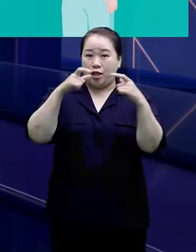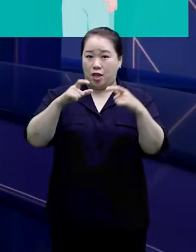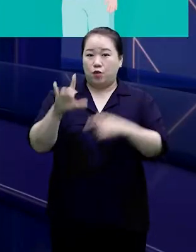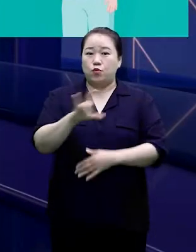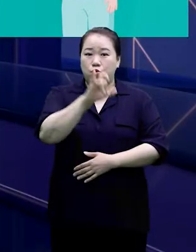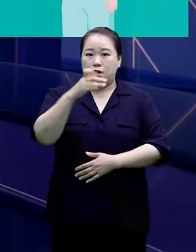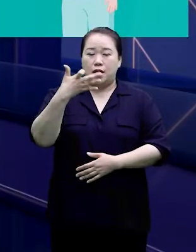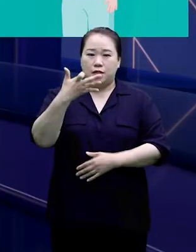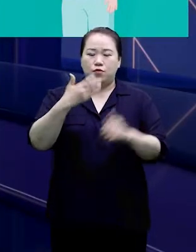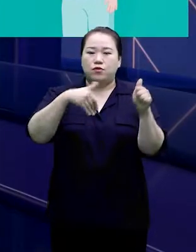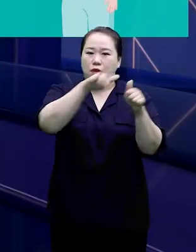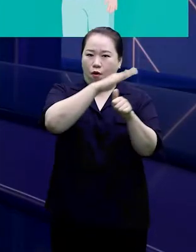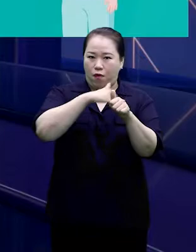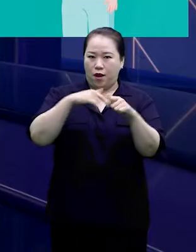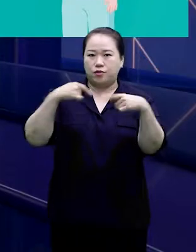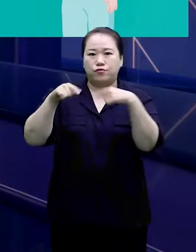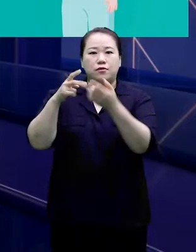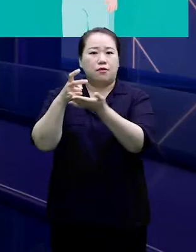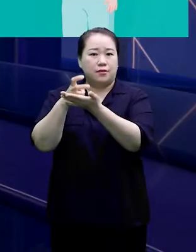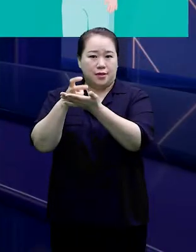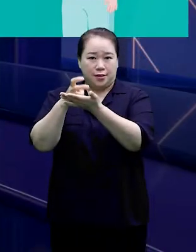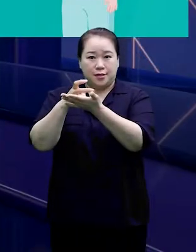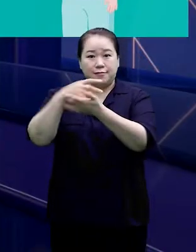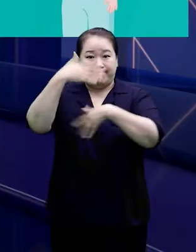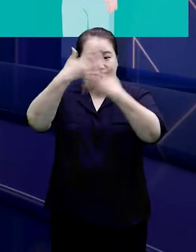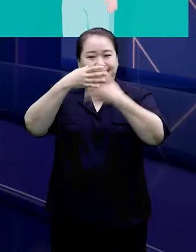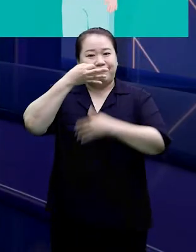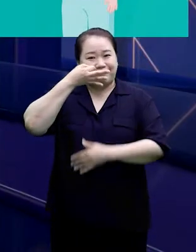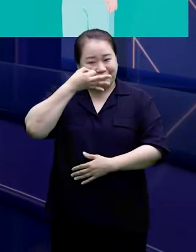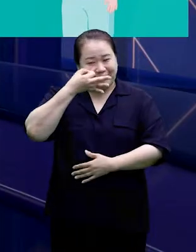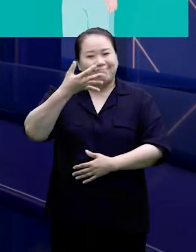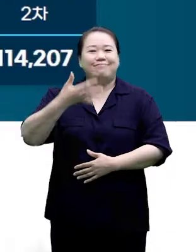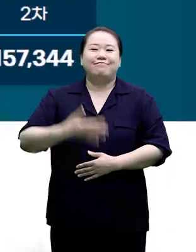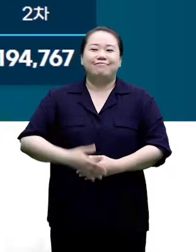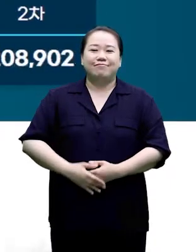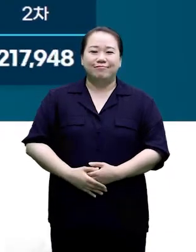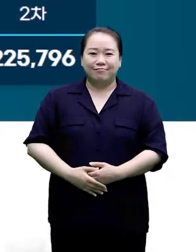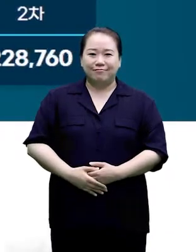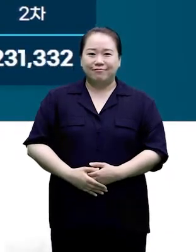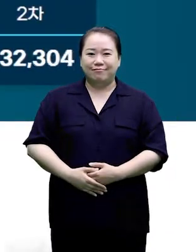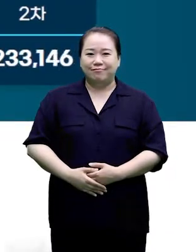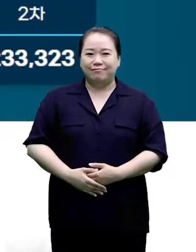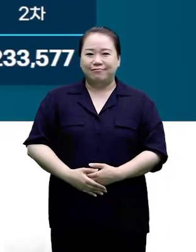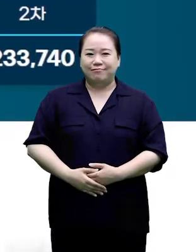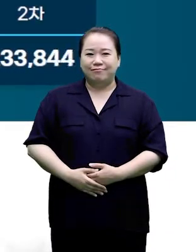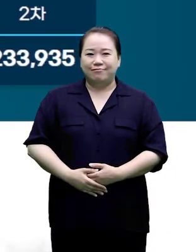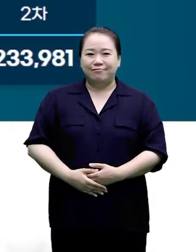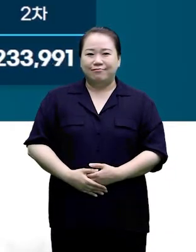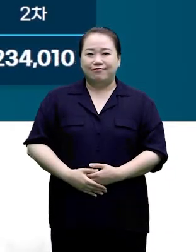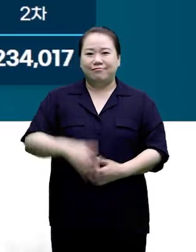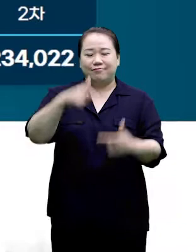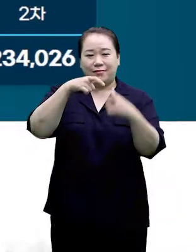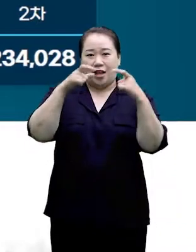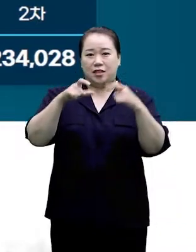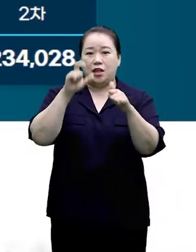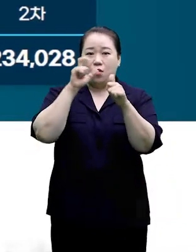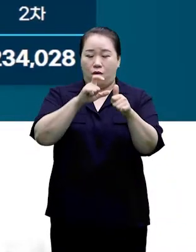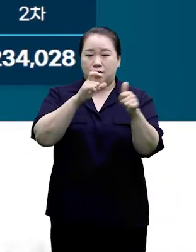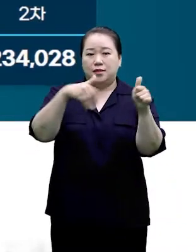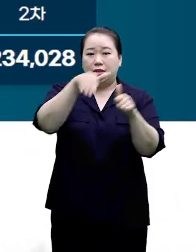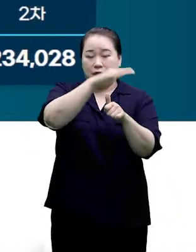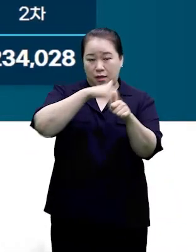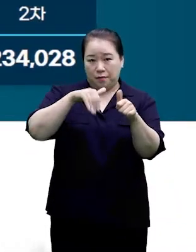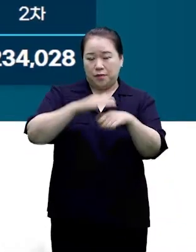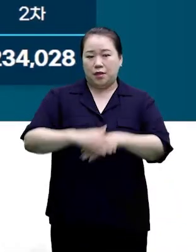주요 정책들을 영상으로 보시겠습니다. 강남구 확진자 현황입니다. 오늘